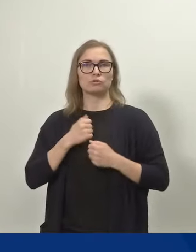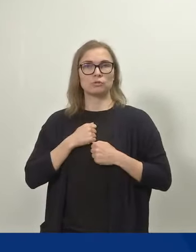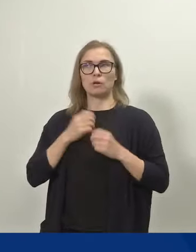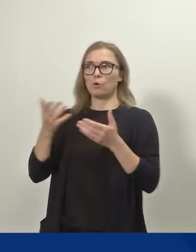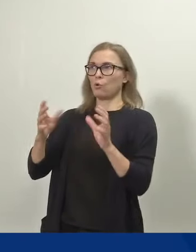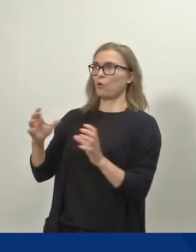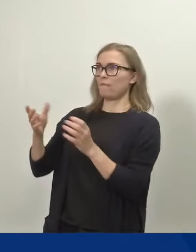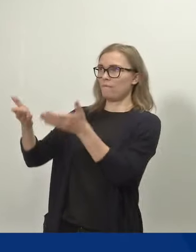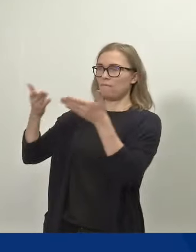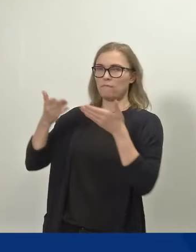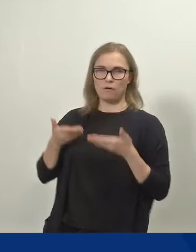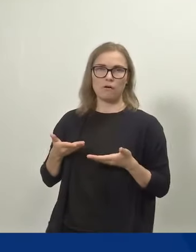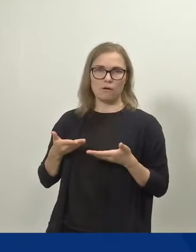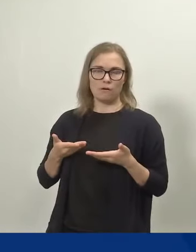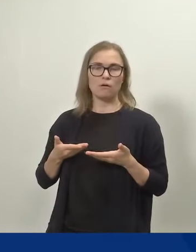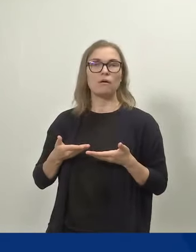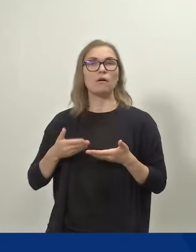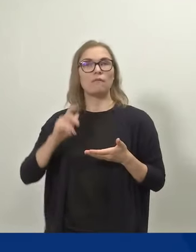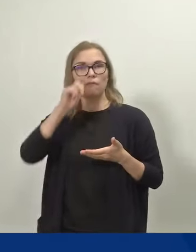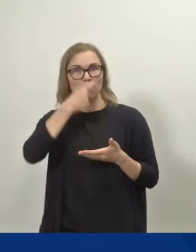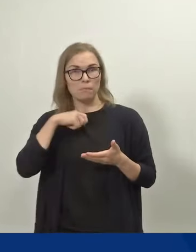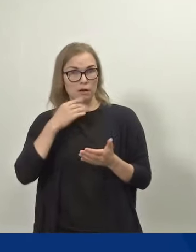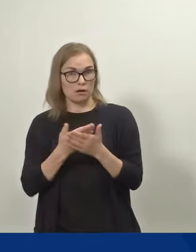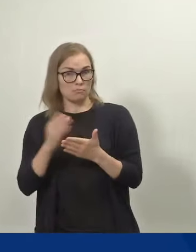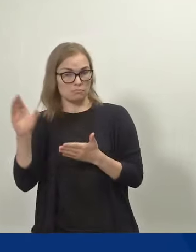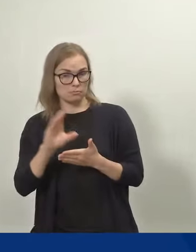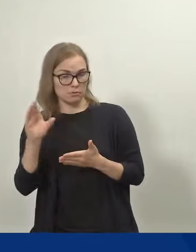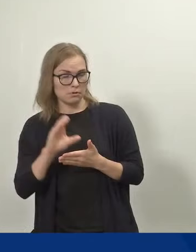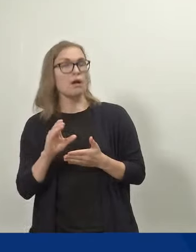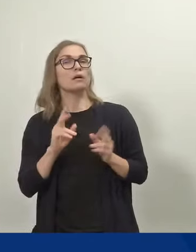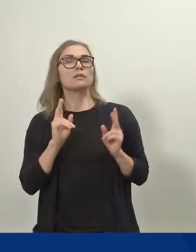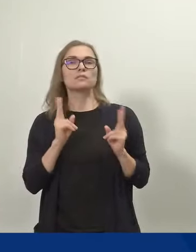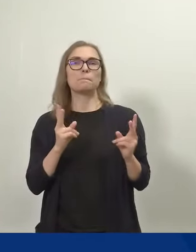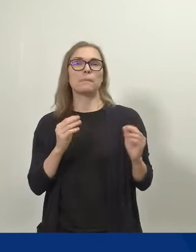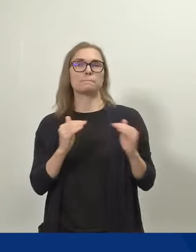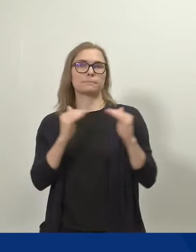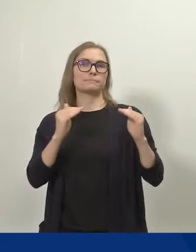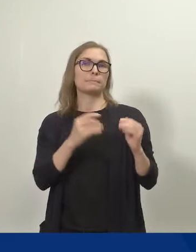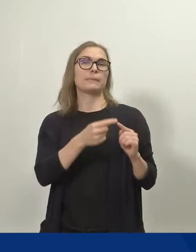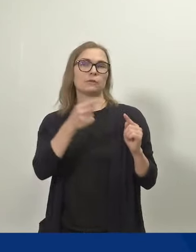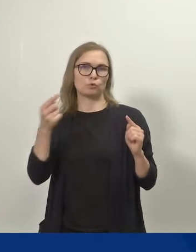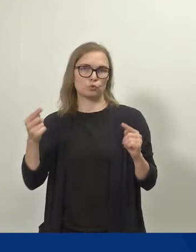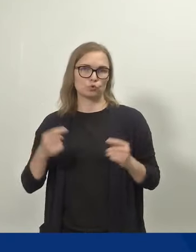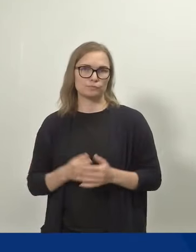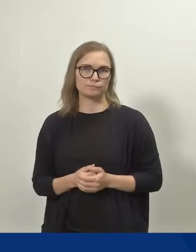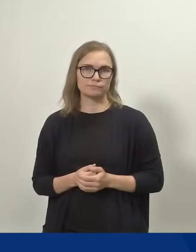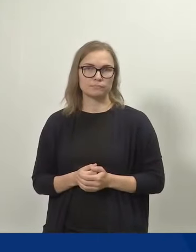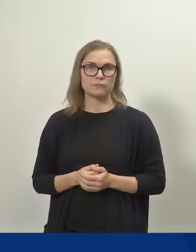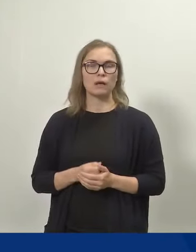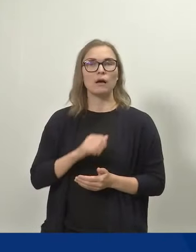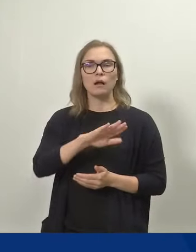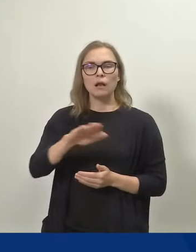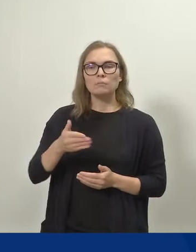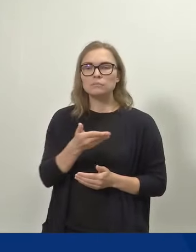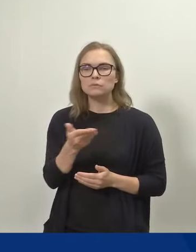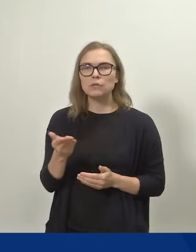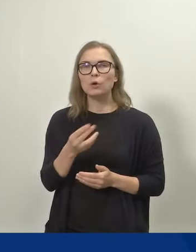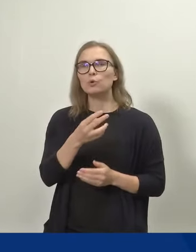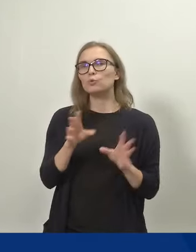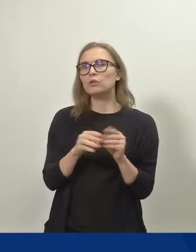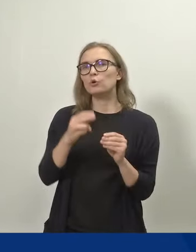hoivaa vanhempainrahan turvin yhtä pitkään. Kaikista lapsista on oikeus yhteensä 320